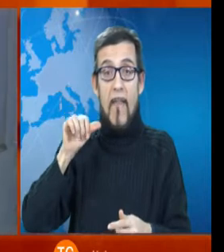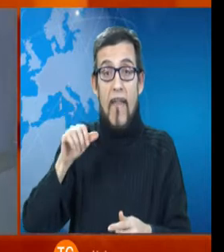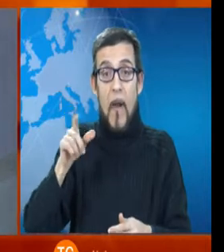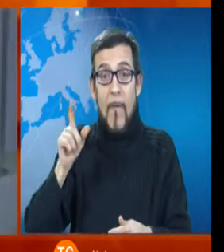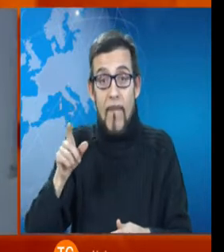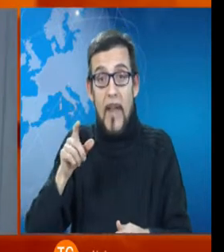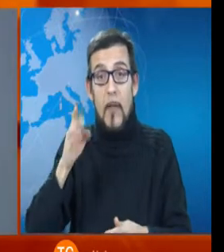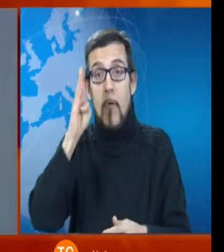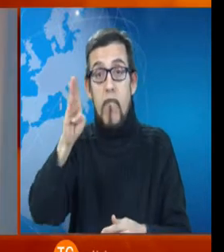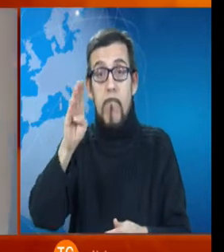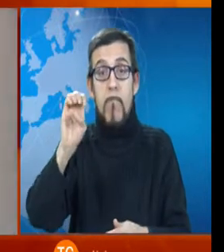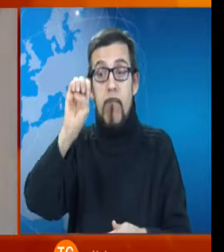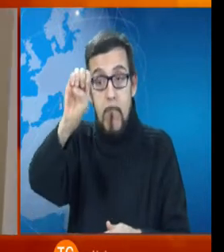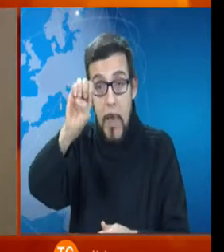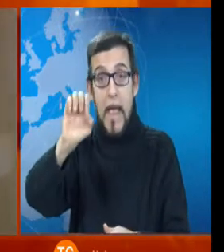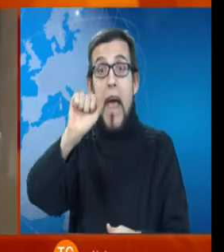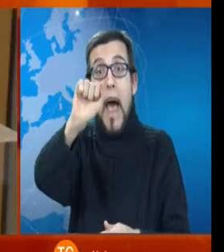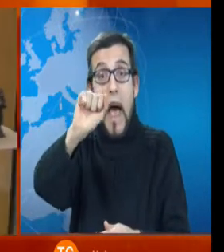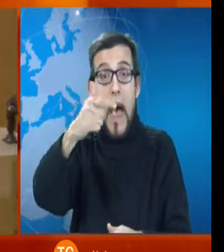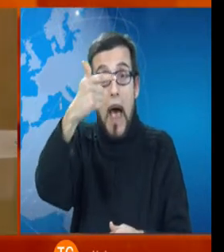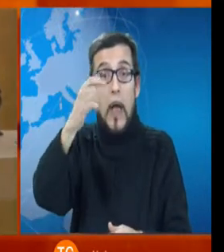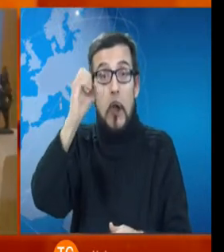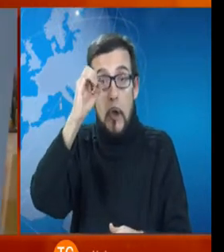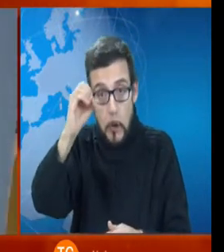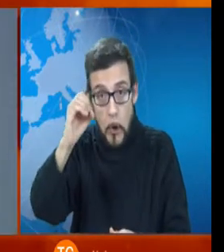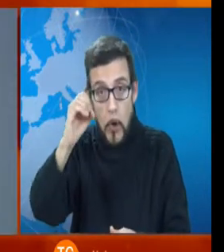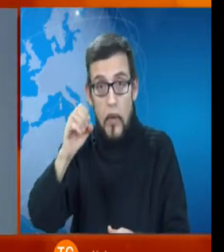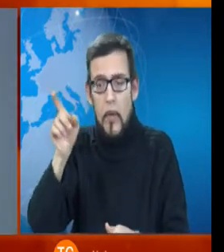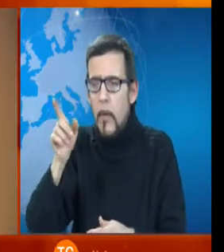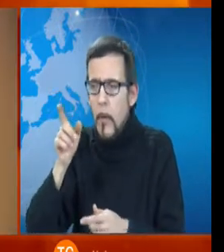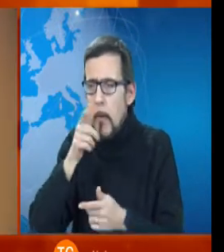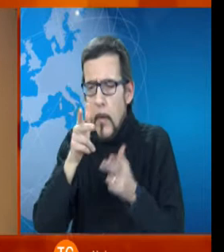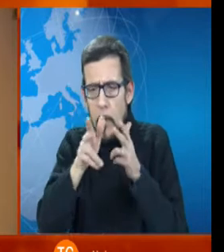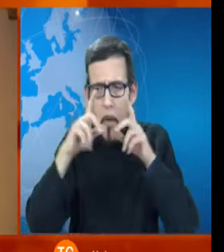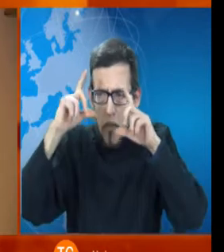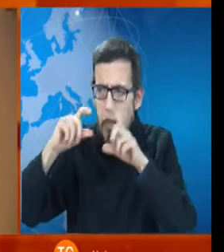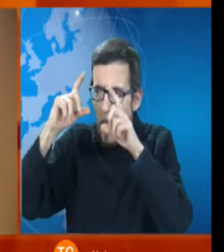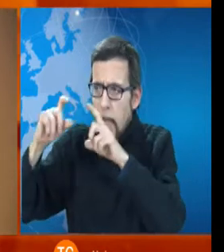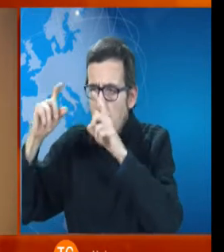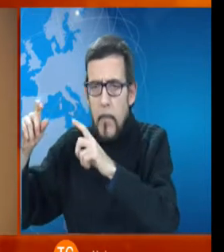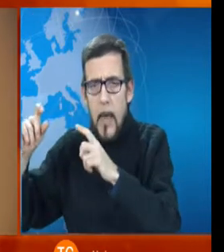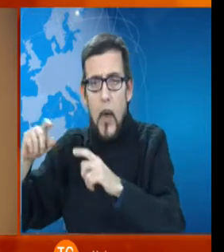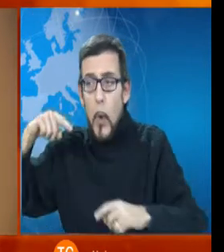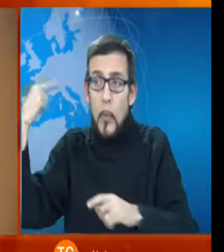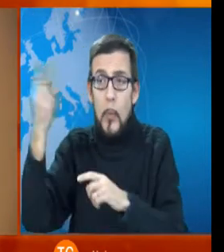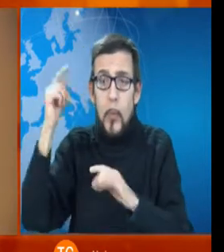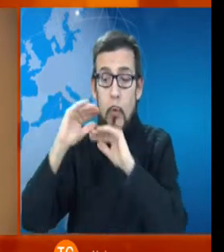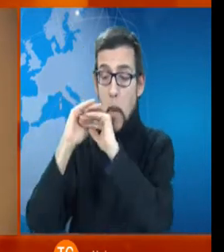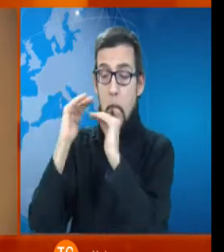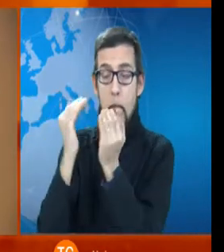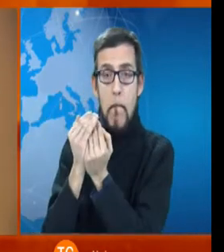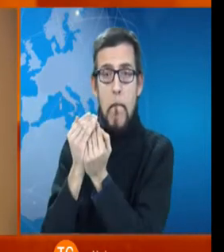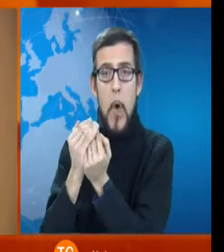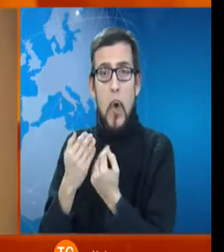beato nome curiosissimo che andrà a documentare con le sue fotografie con i suoi scatti tutto questo mondo che per noi era un